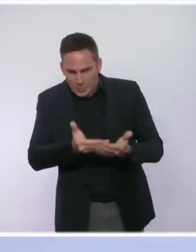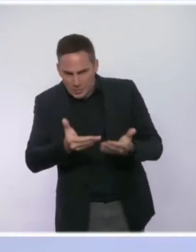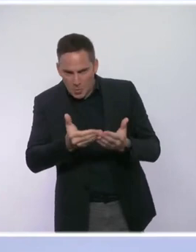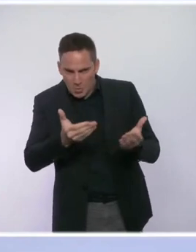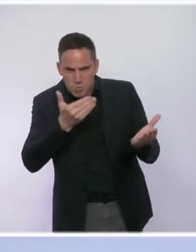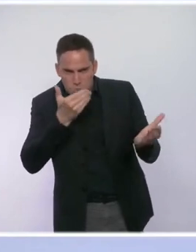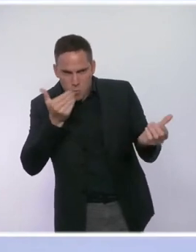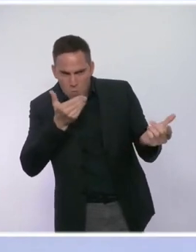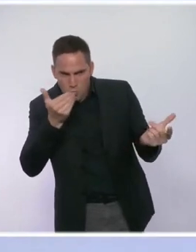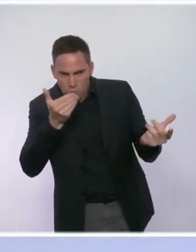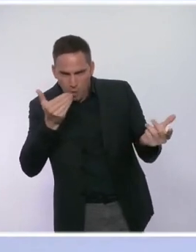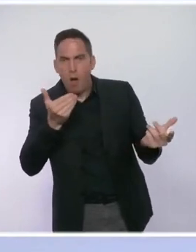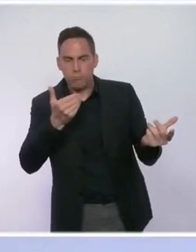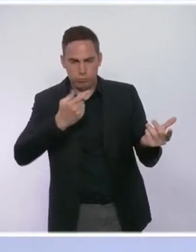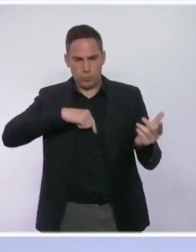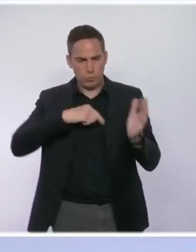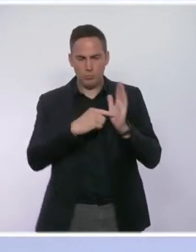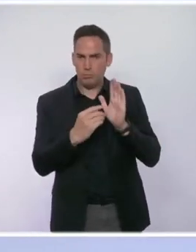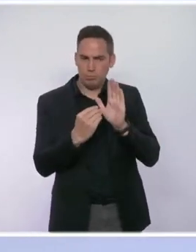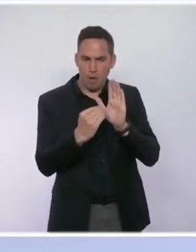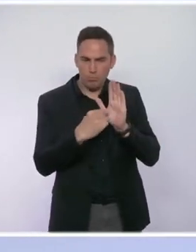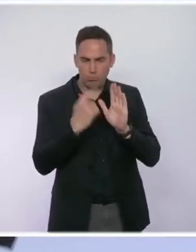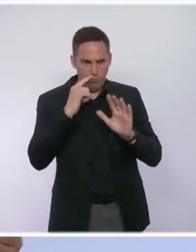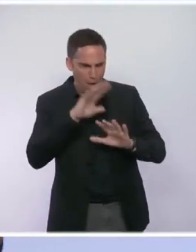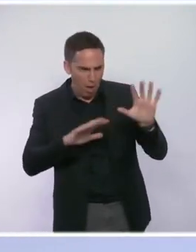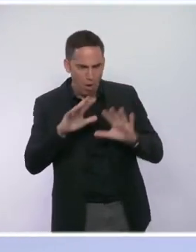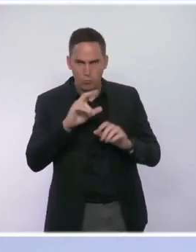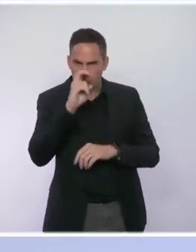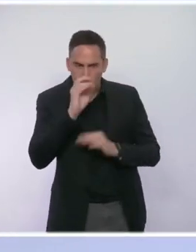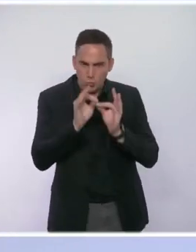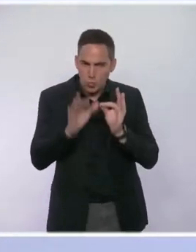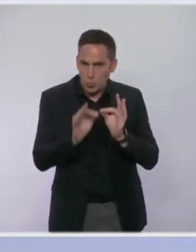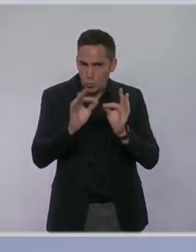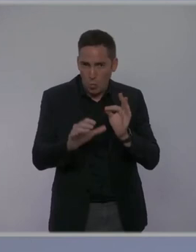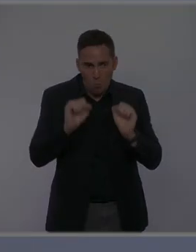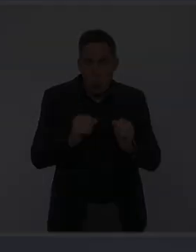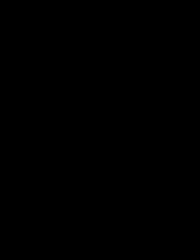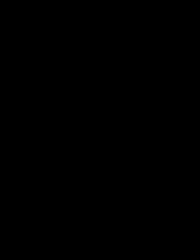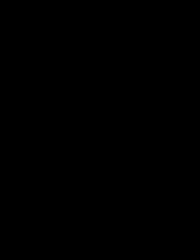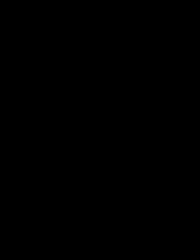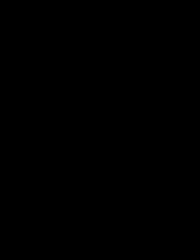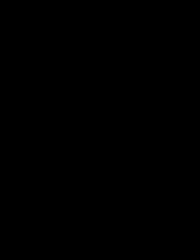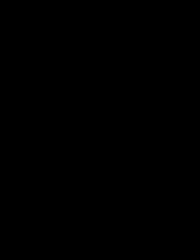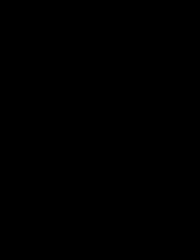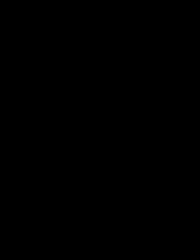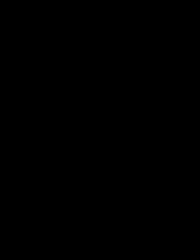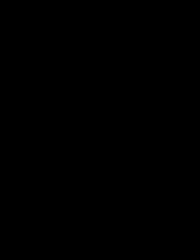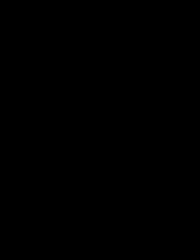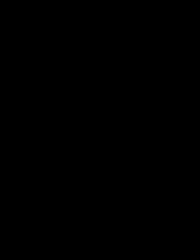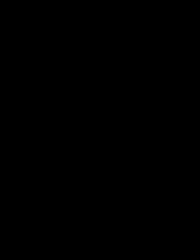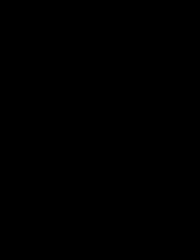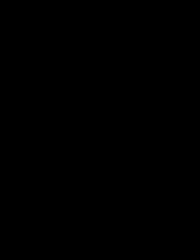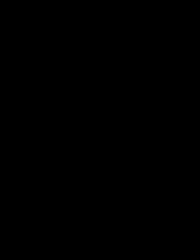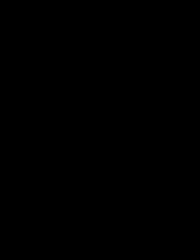'amélioration, nous pourrons adapter le pass sanitaire dès les prochaines semaines, voire même le suspendre complètement. Merci.